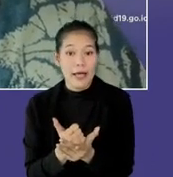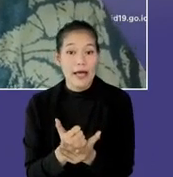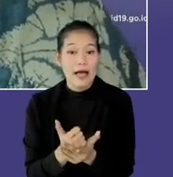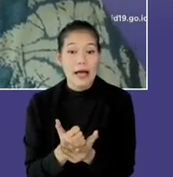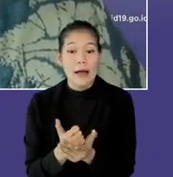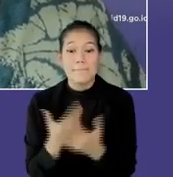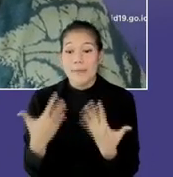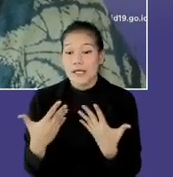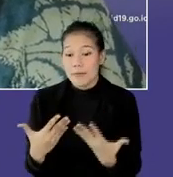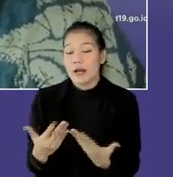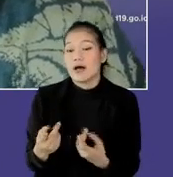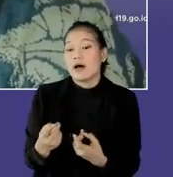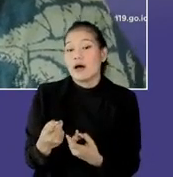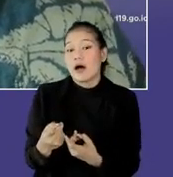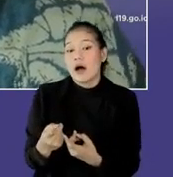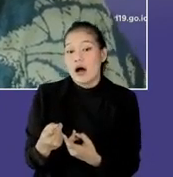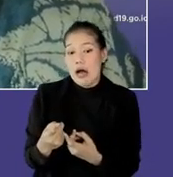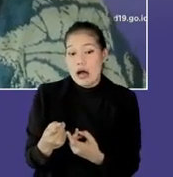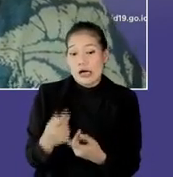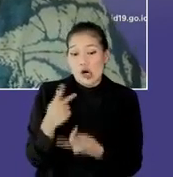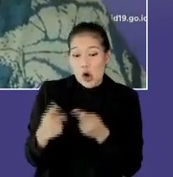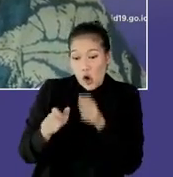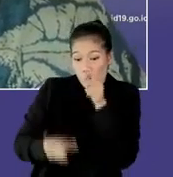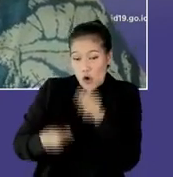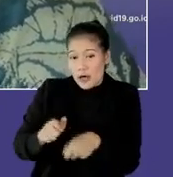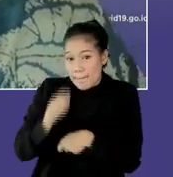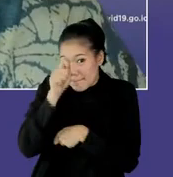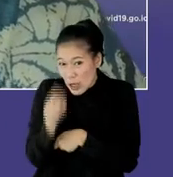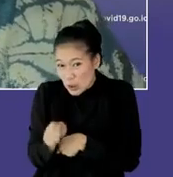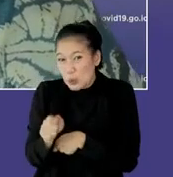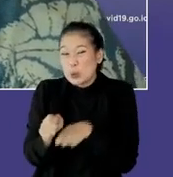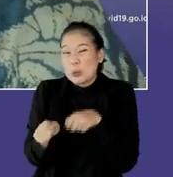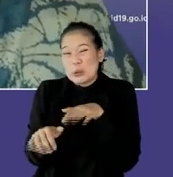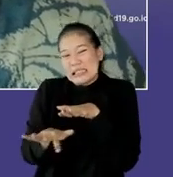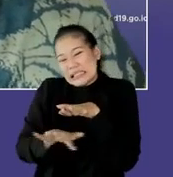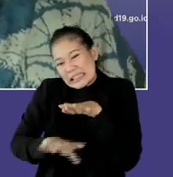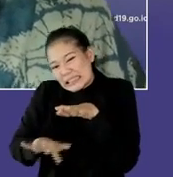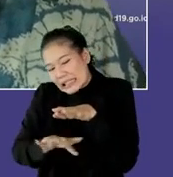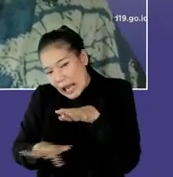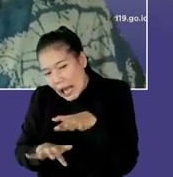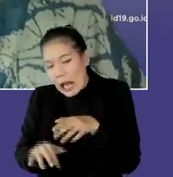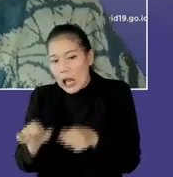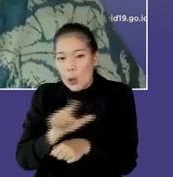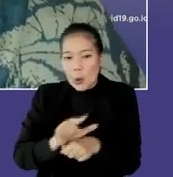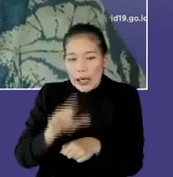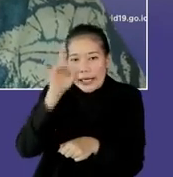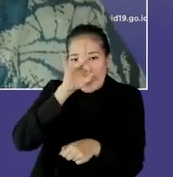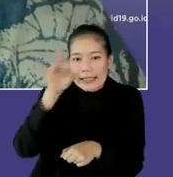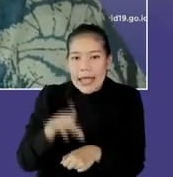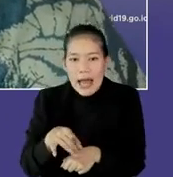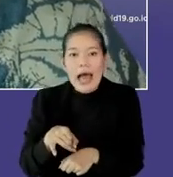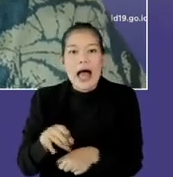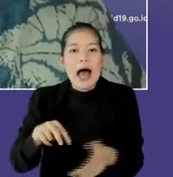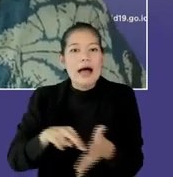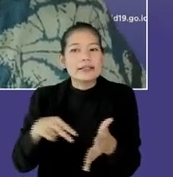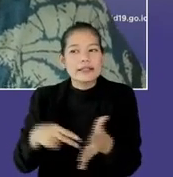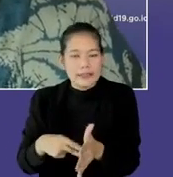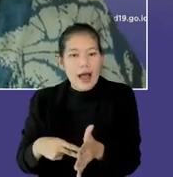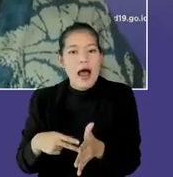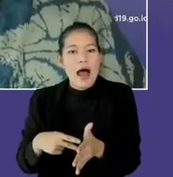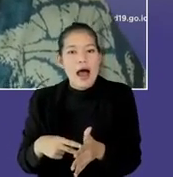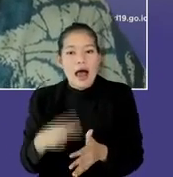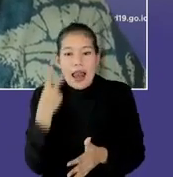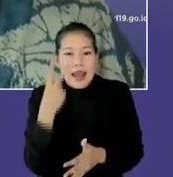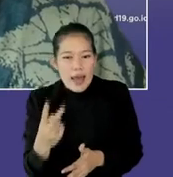ada kontribusi. Ketika memang, capupan kepatuhannya masih rendah gitu ya, masih banyak lurahan dan desa, punya kepatuhan yang rendah, maka kita juga akan